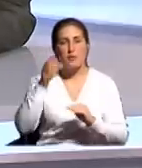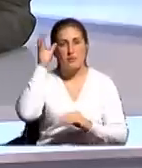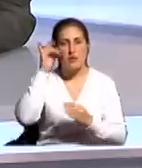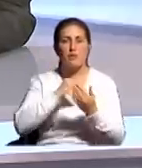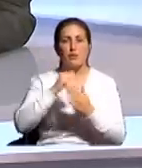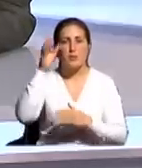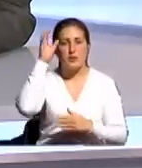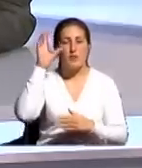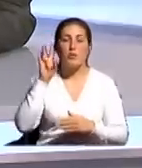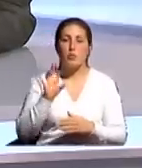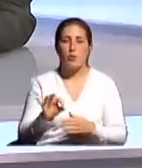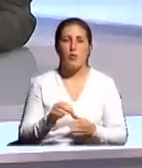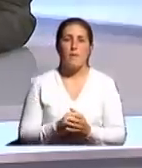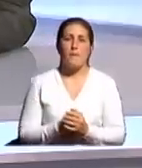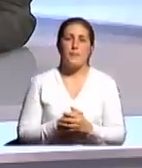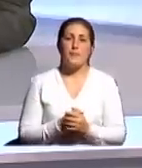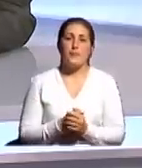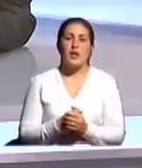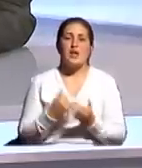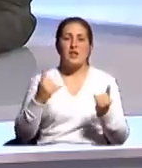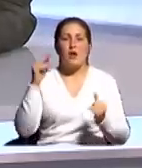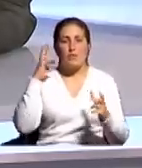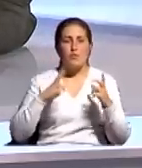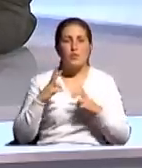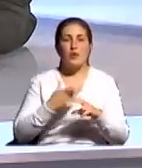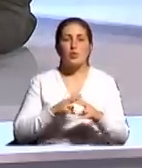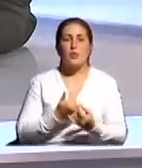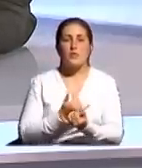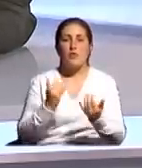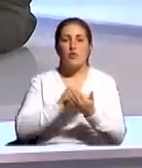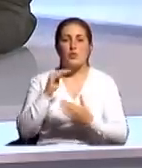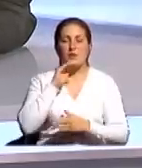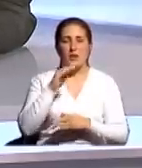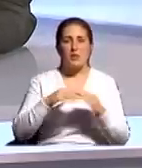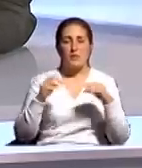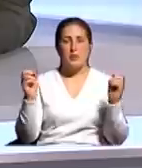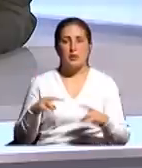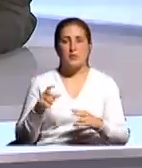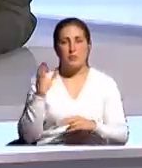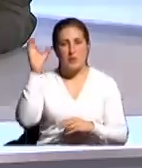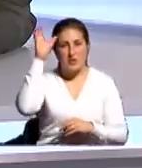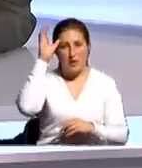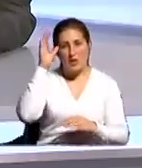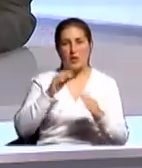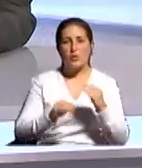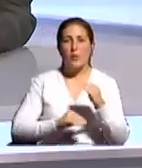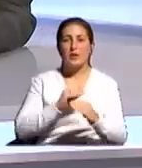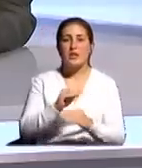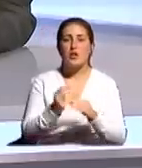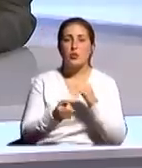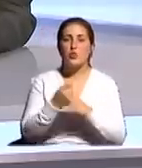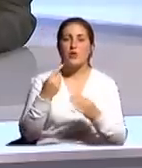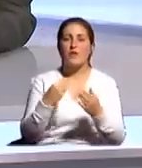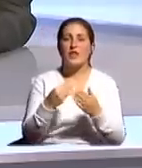высшее образование. Но для ВУЗов, которые обеспечивают высшее профессиональное образование, дополнительным источником